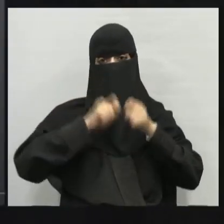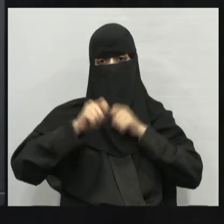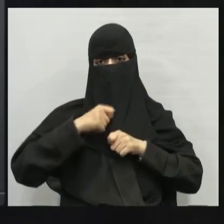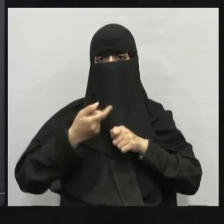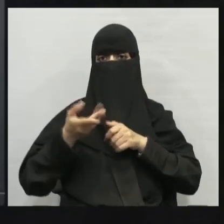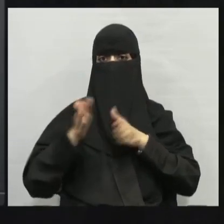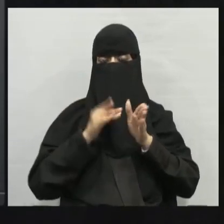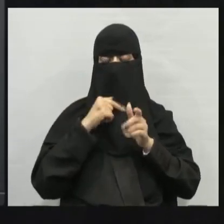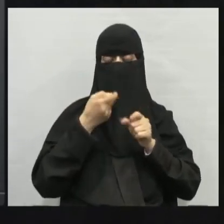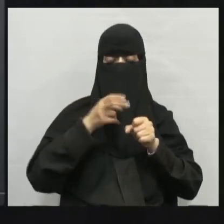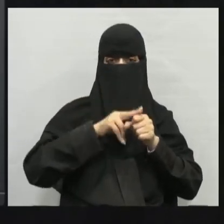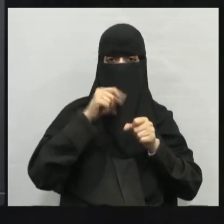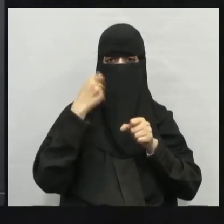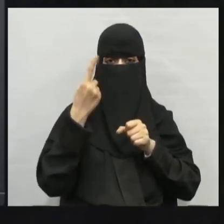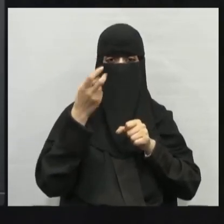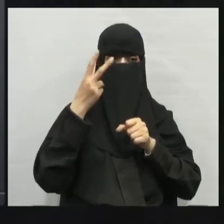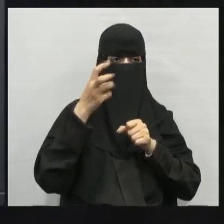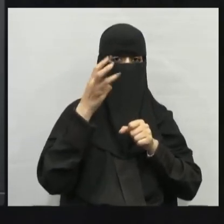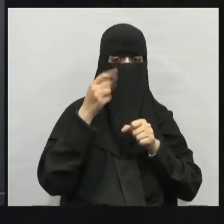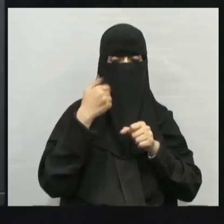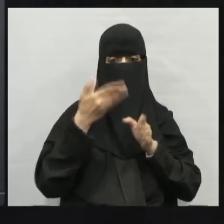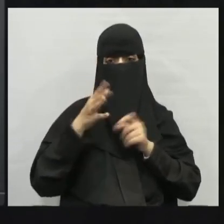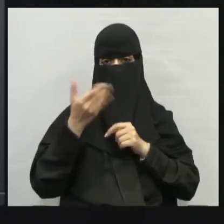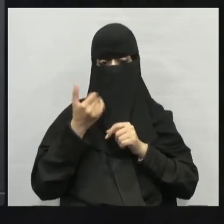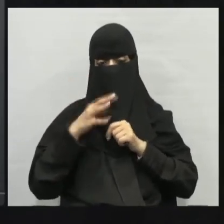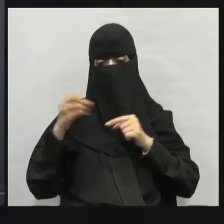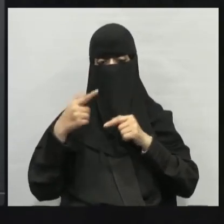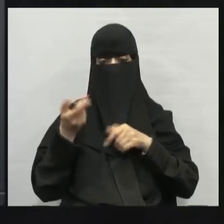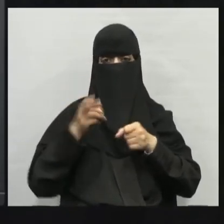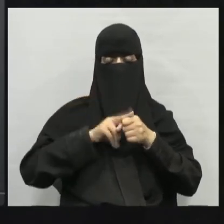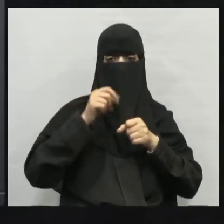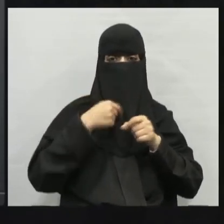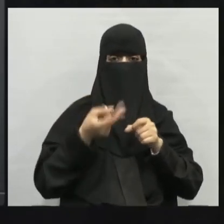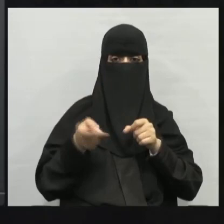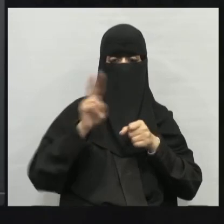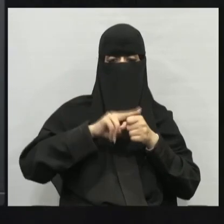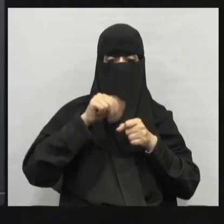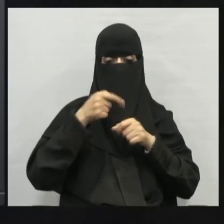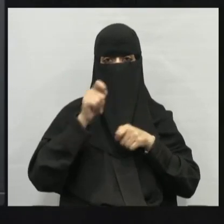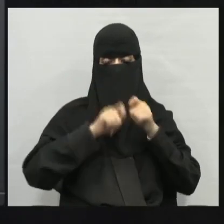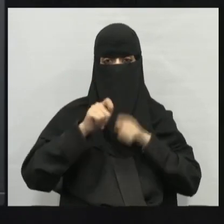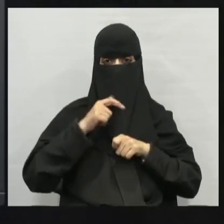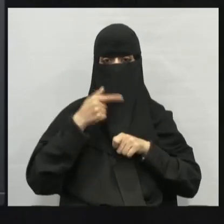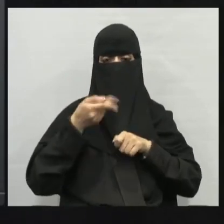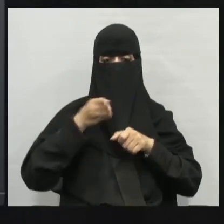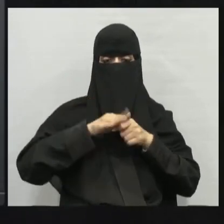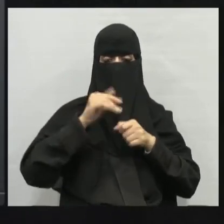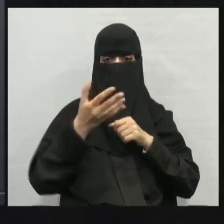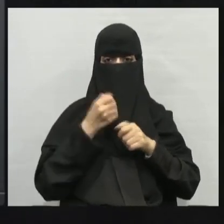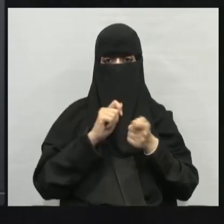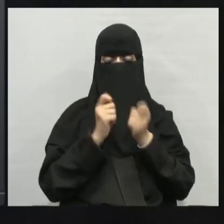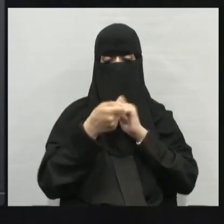نعيد استخدام المادة مرة أخرى قبل الاستغناء عنها إعادة التدوير نعيد استخدامها بعدما